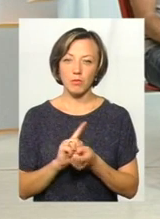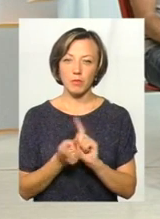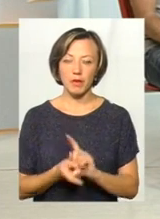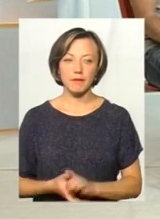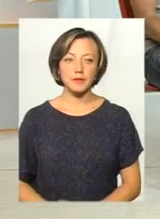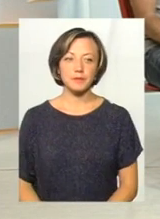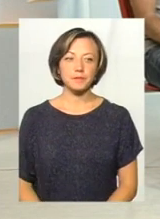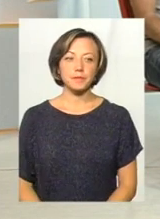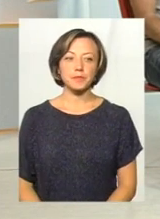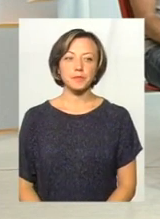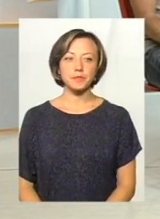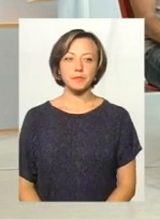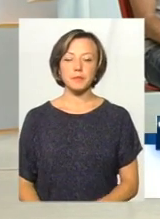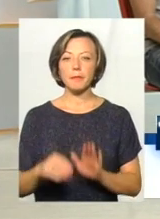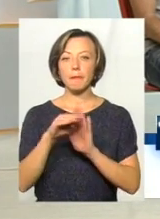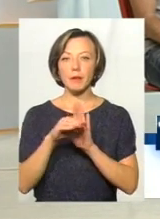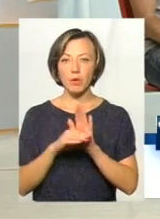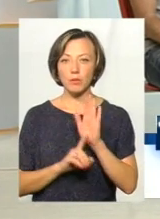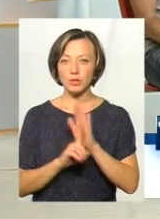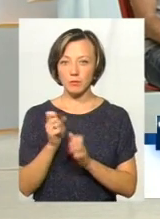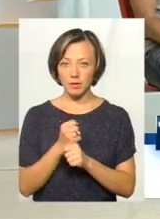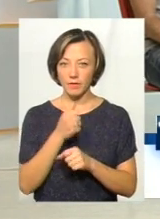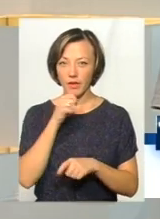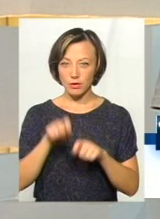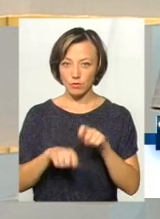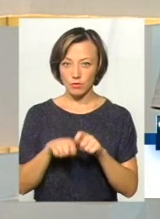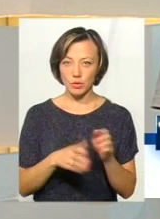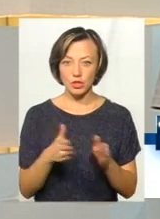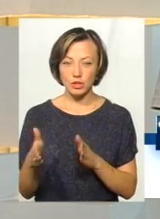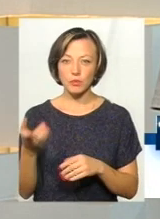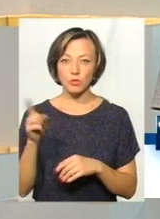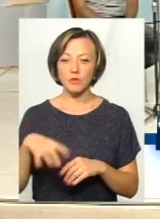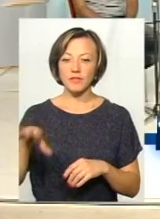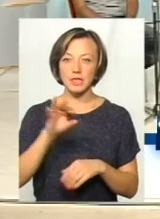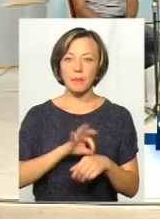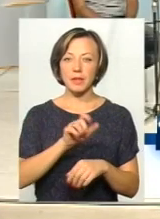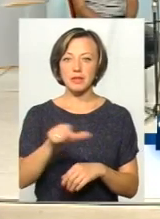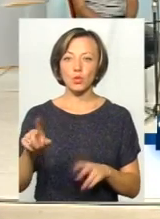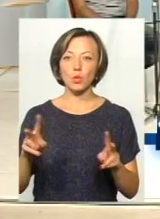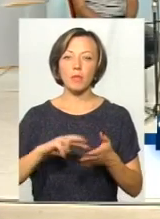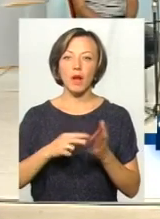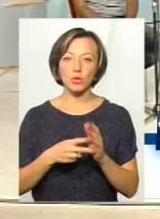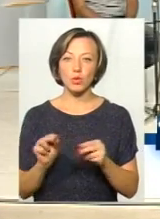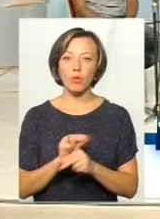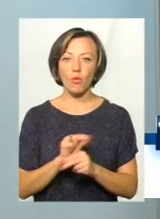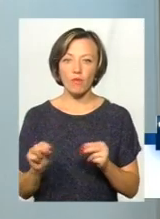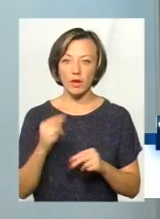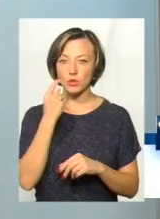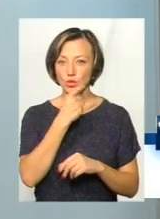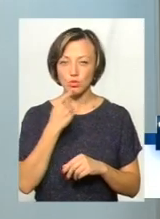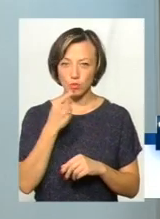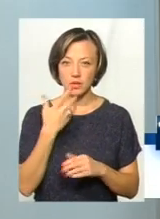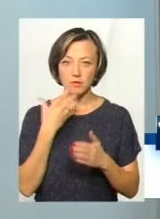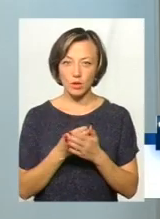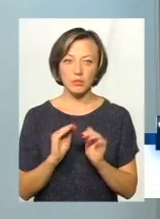Власне, програма лише почала працювати там в тестовому режимі. Тому всі пацієнти, хто планує лікувати зуби